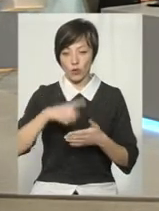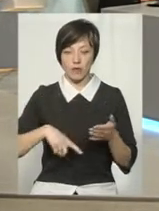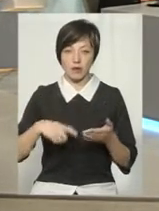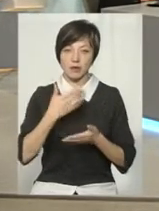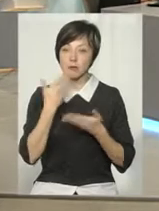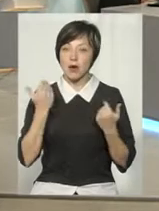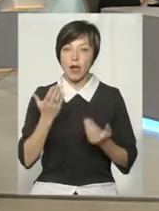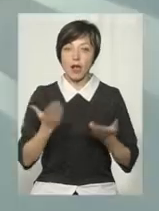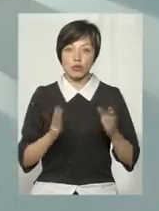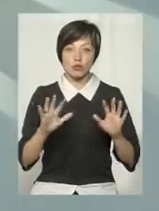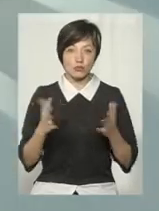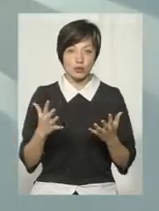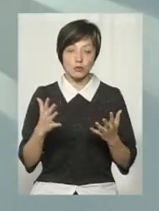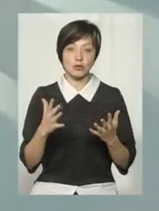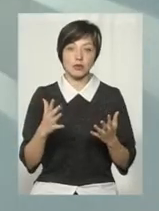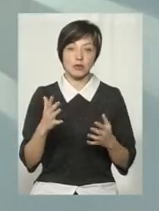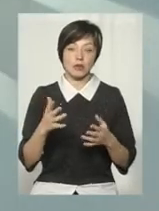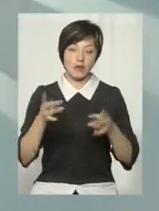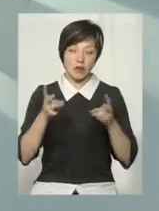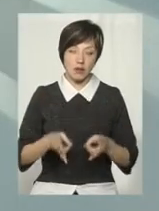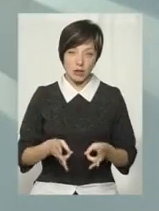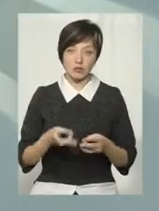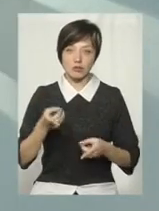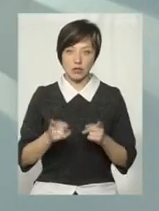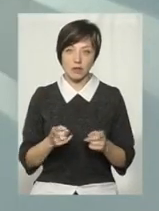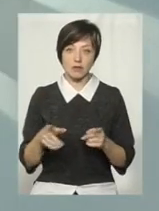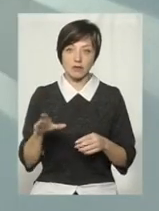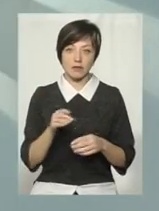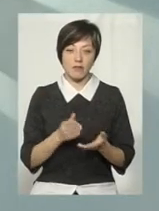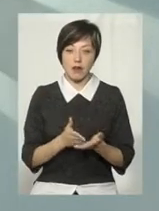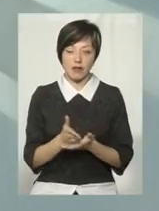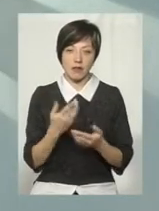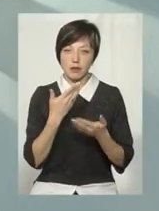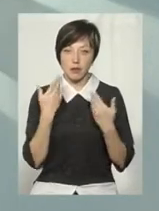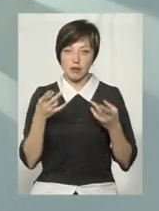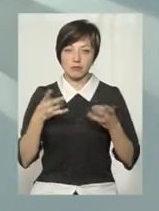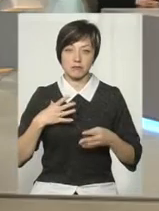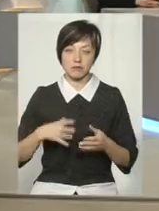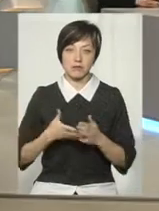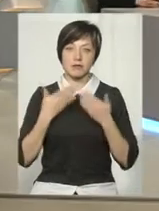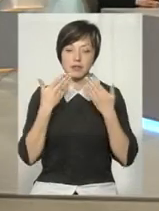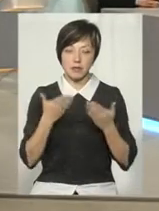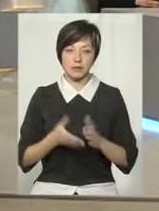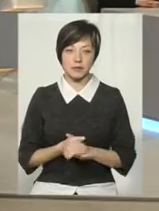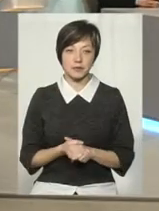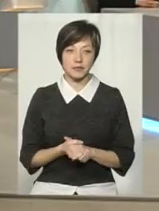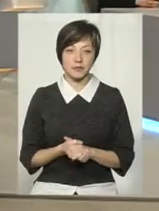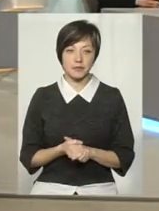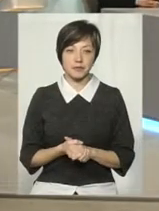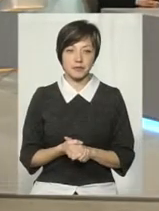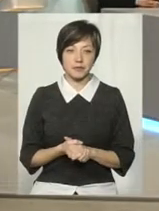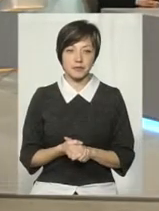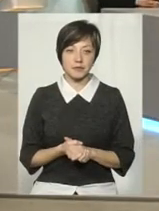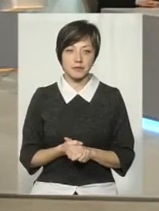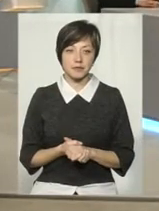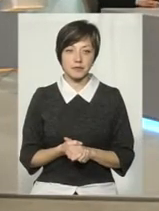Звичайно, якщо щось би було фатальніше, то, звичайно, в нас варіантів немає. А по серйозному теж не звертаємось, тому що теж